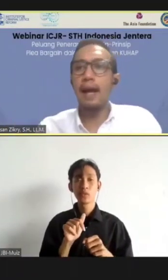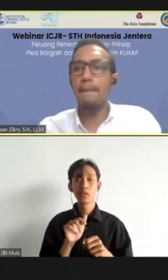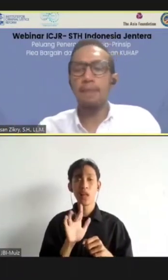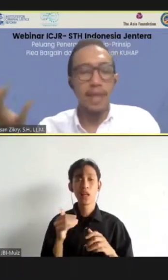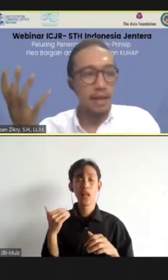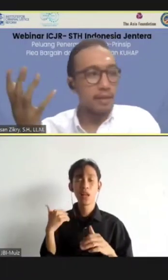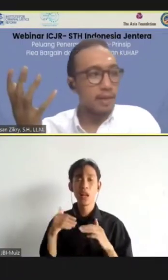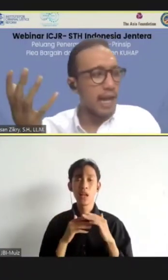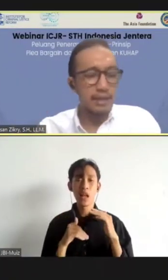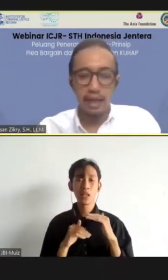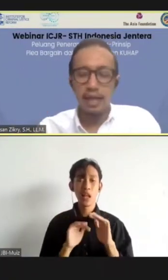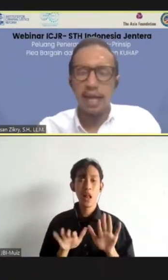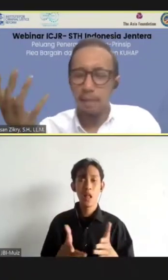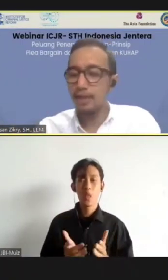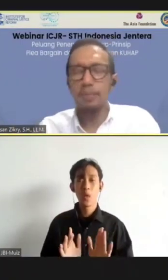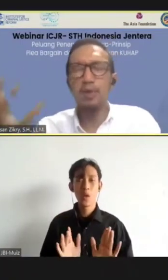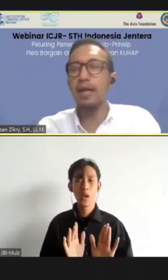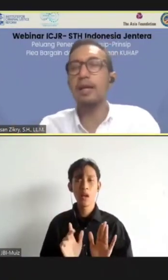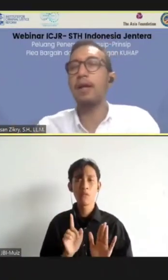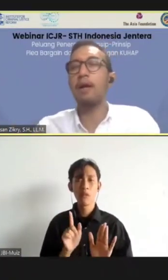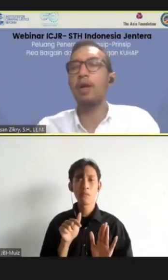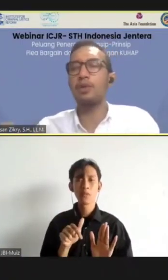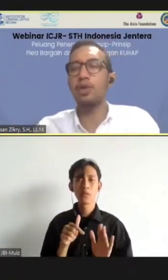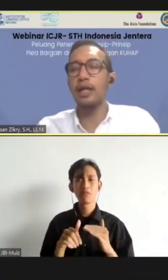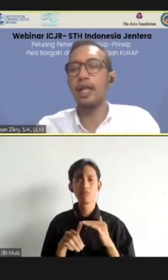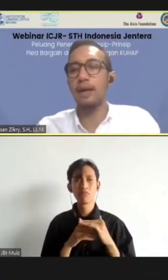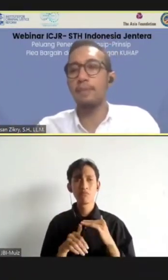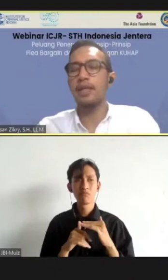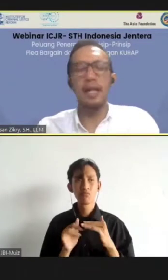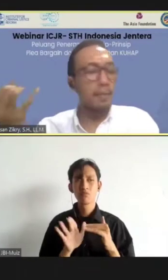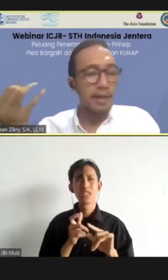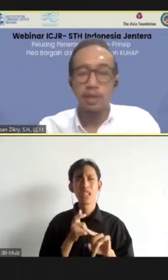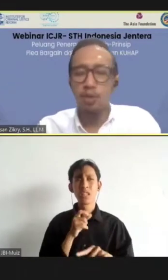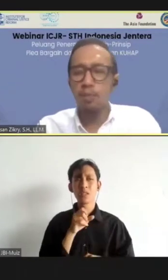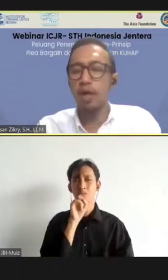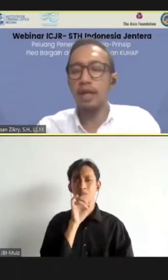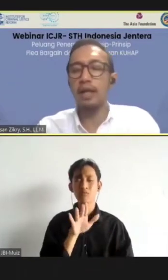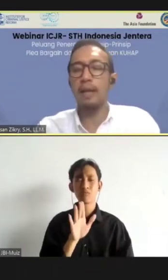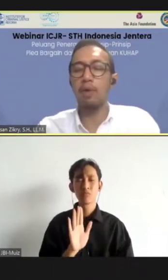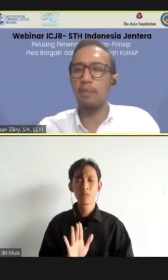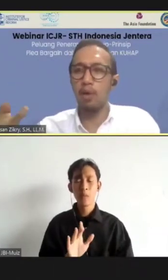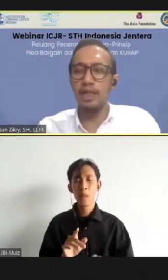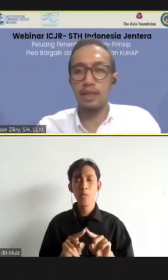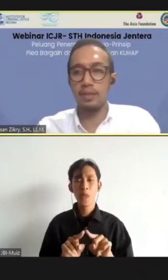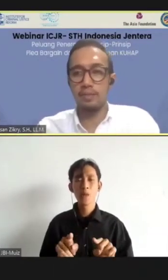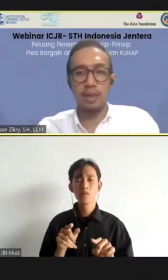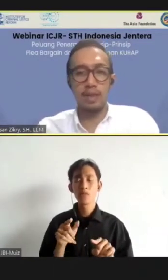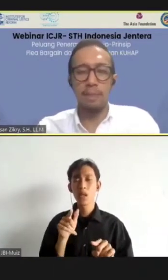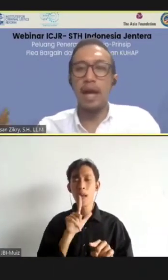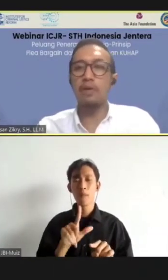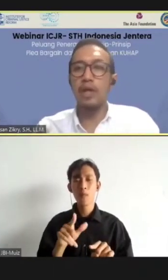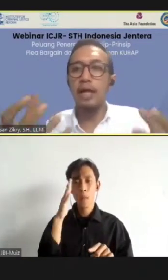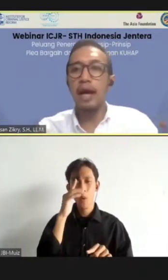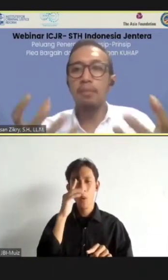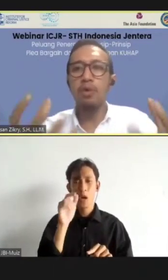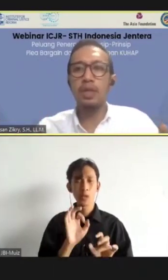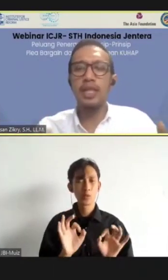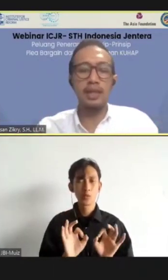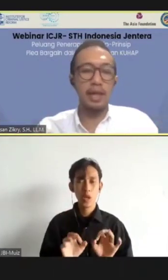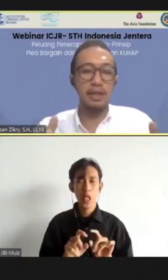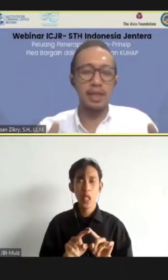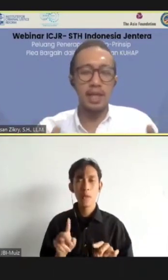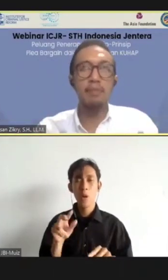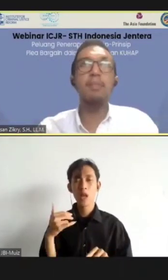dasarnya enggak. Dan dasarnya yang pasti bukan dari pengakuan itu saja, dan yang pasti juga bukan dari laporan polisi. Tapi harus ada